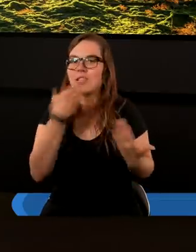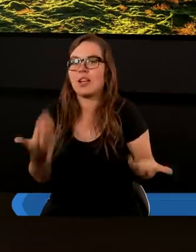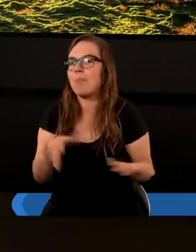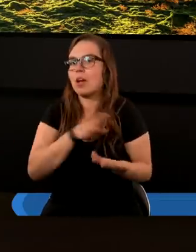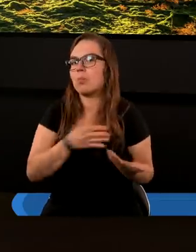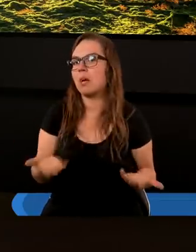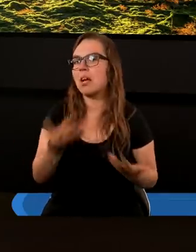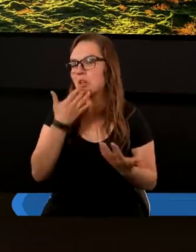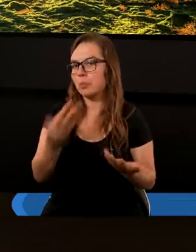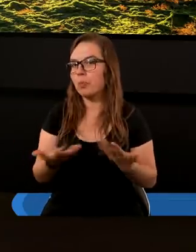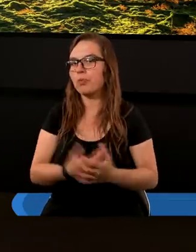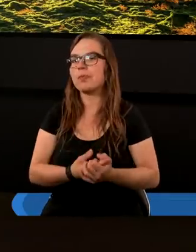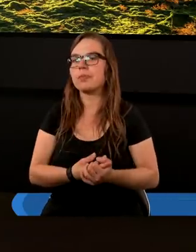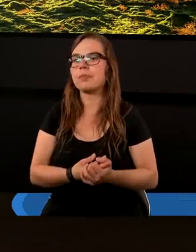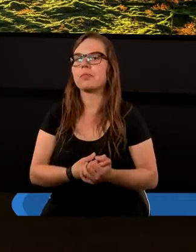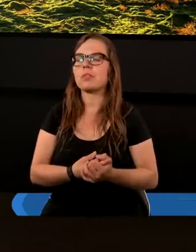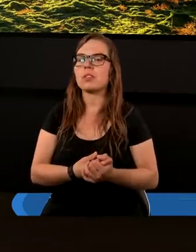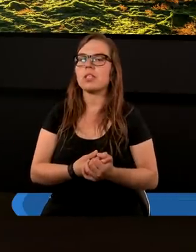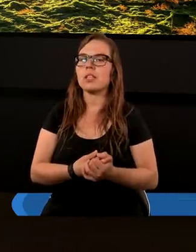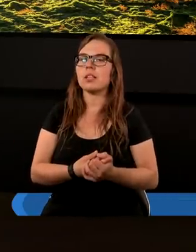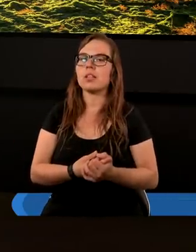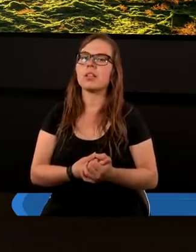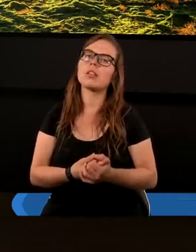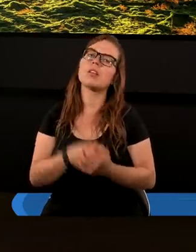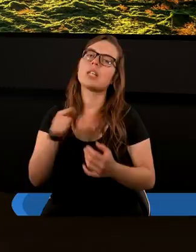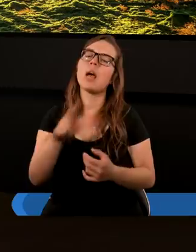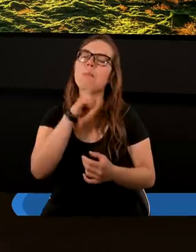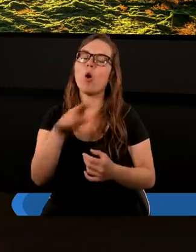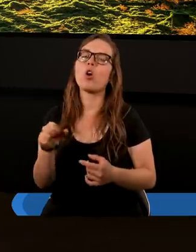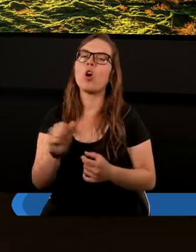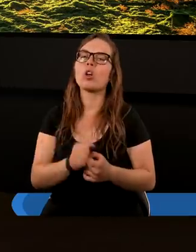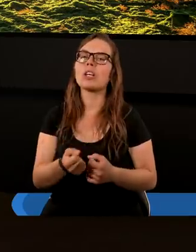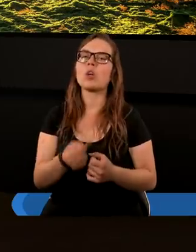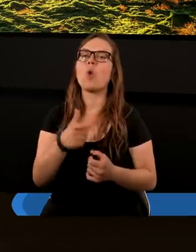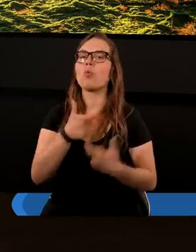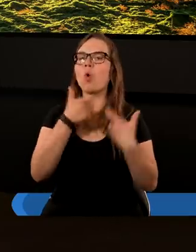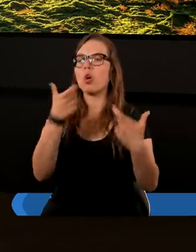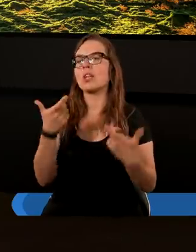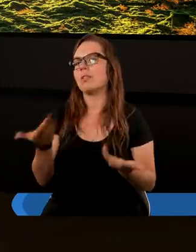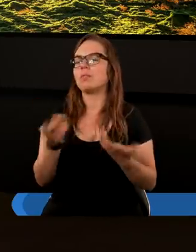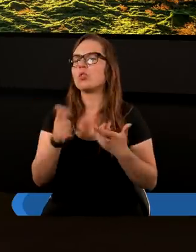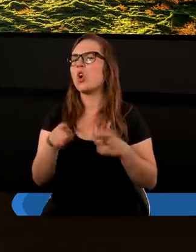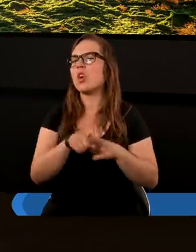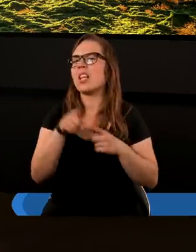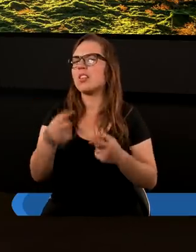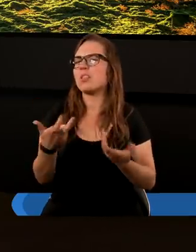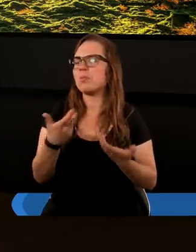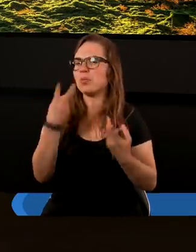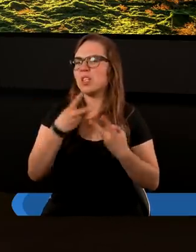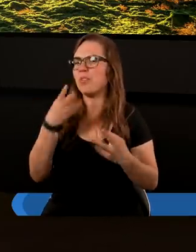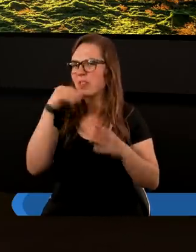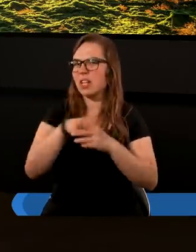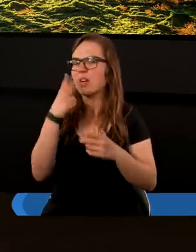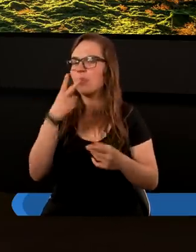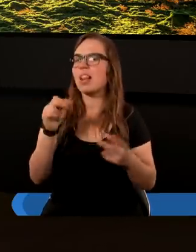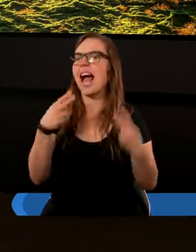śmierci i te poglądy są głoszone. Ale co też znów pytamy się,